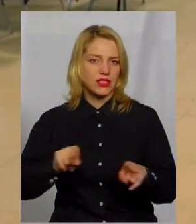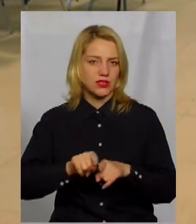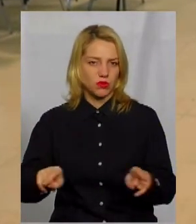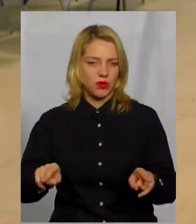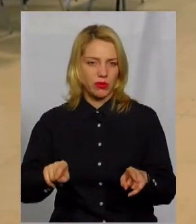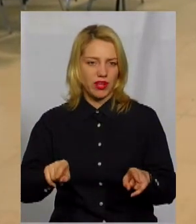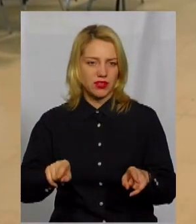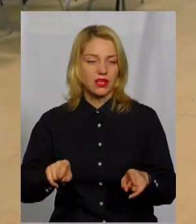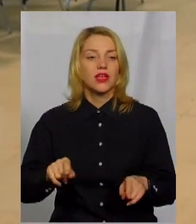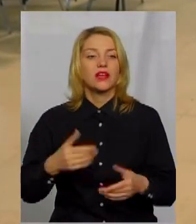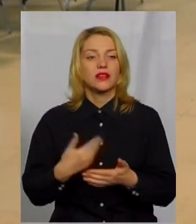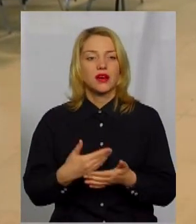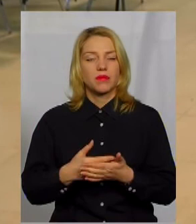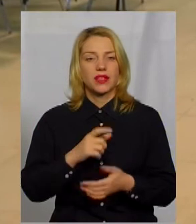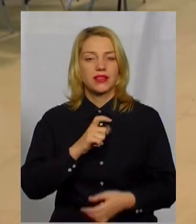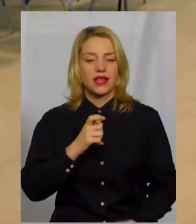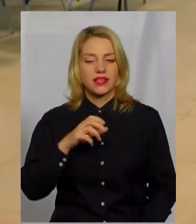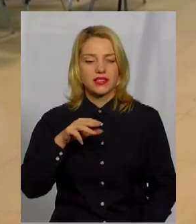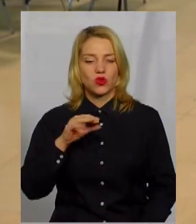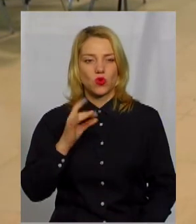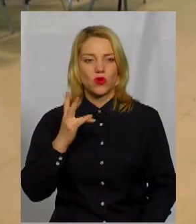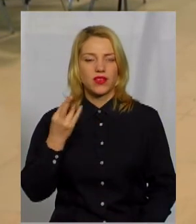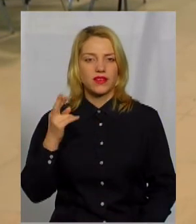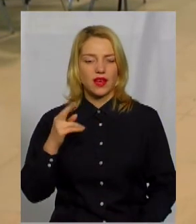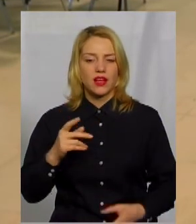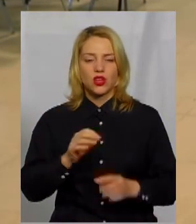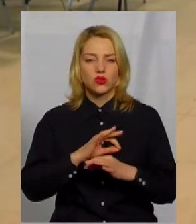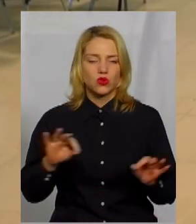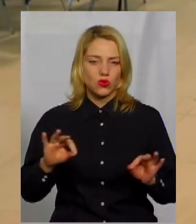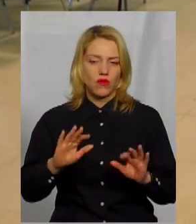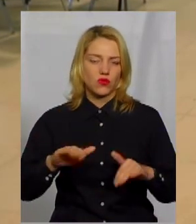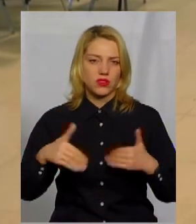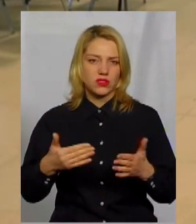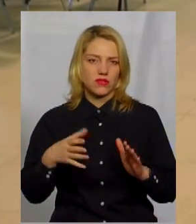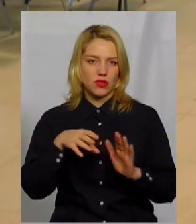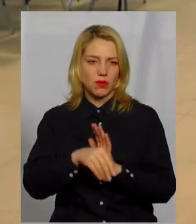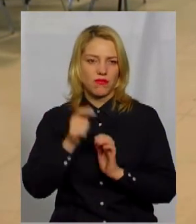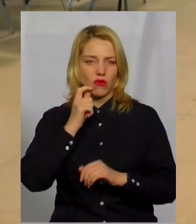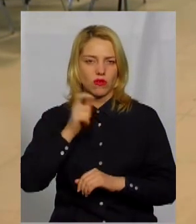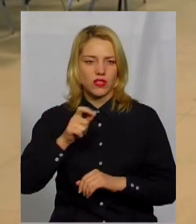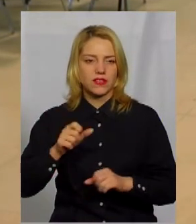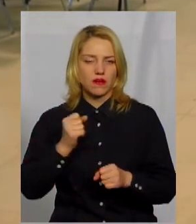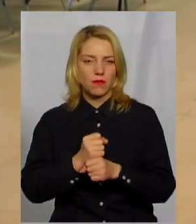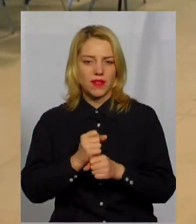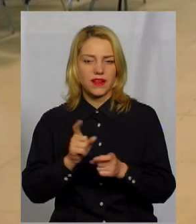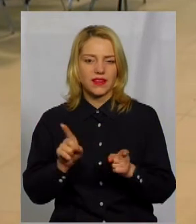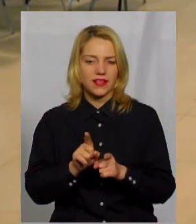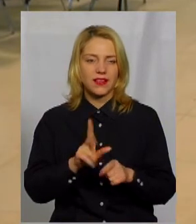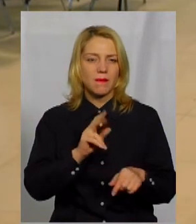пропаганда діє. Наприклад, в Естонії чудову ініціативу запровадили українці. Вони робили такий рейд по